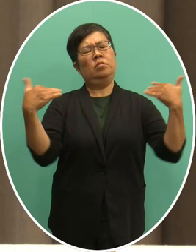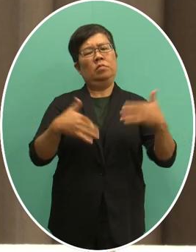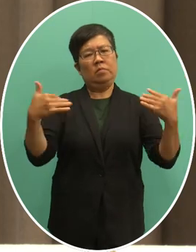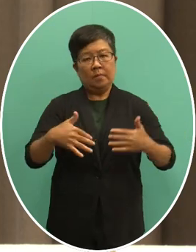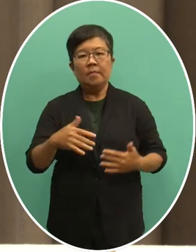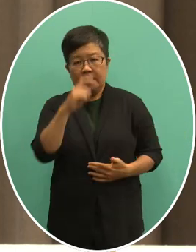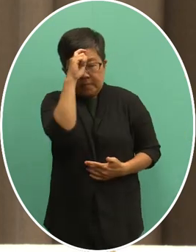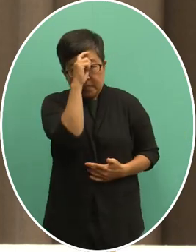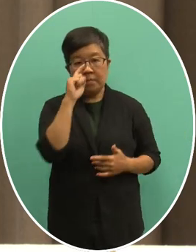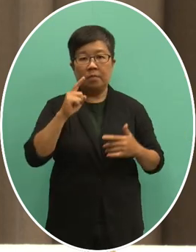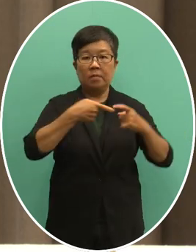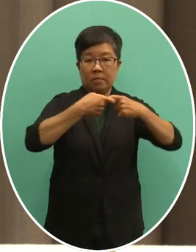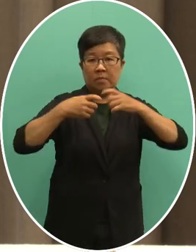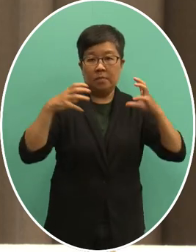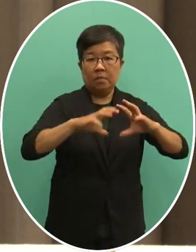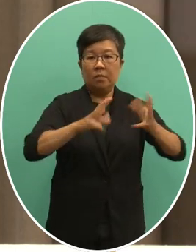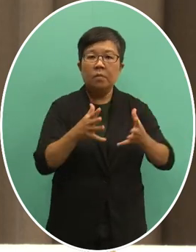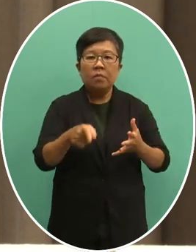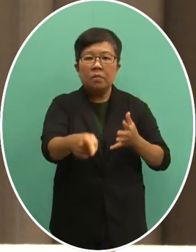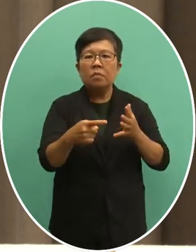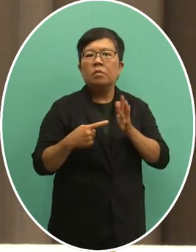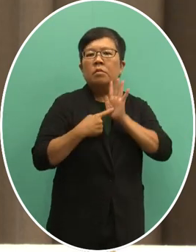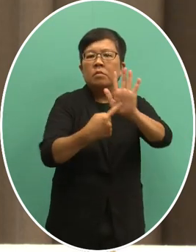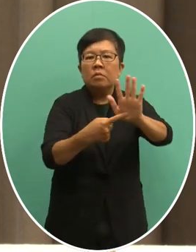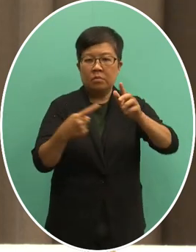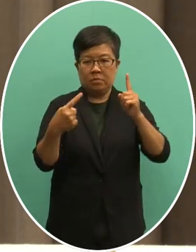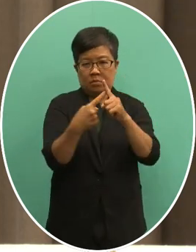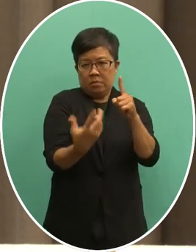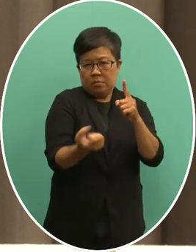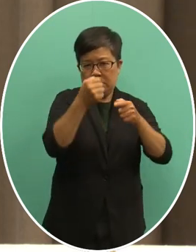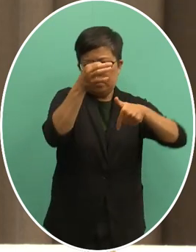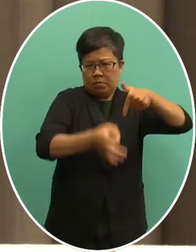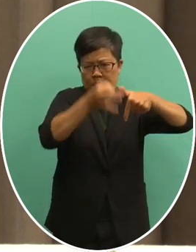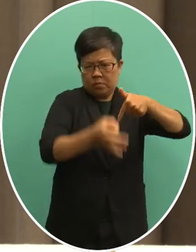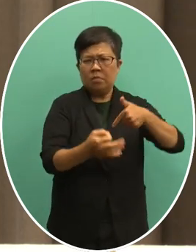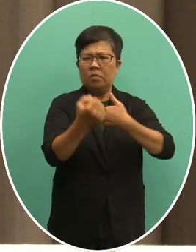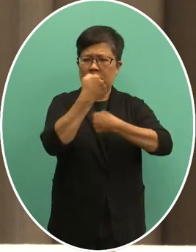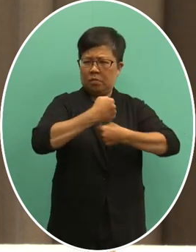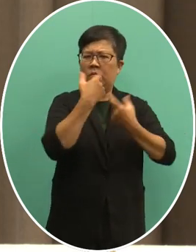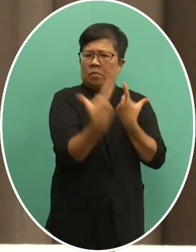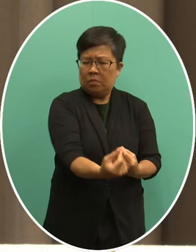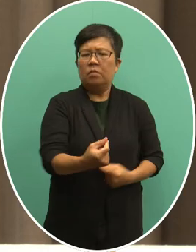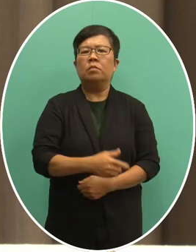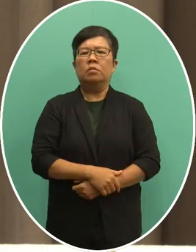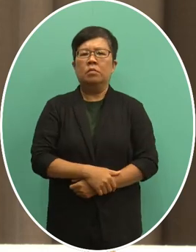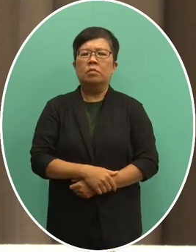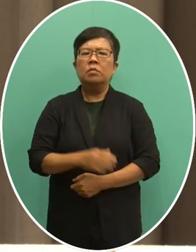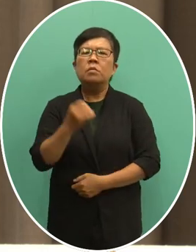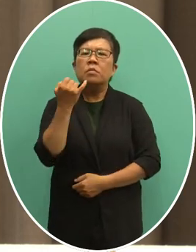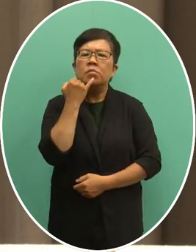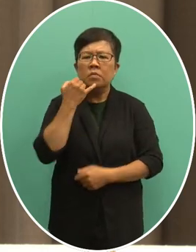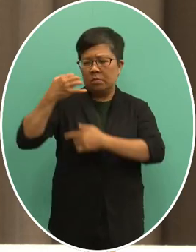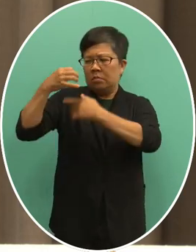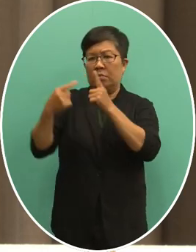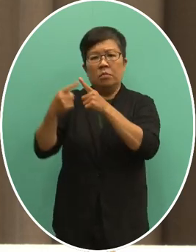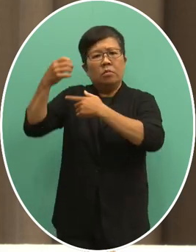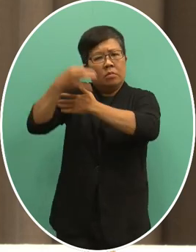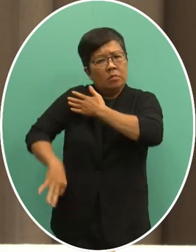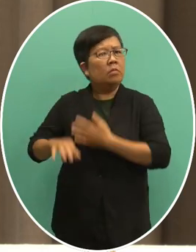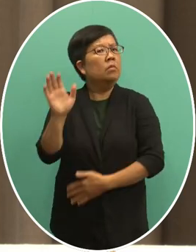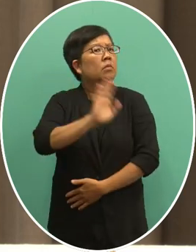实践联合国所代表的普世的人权价值以及不遗留任何人的愿景